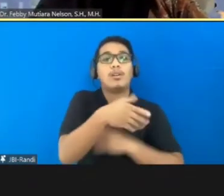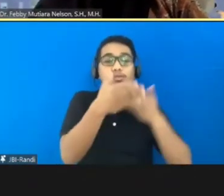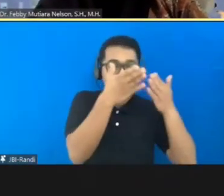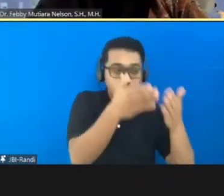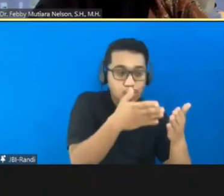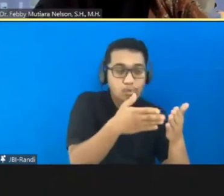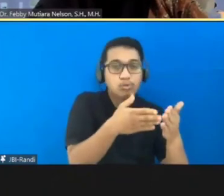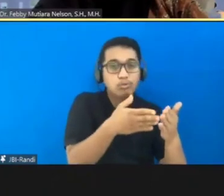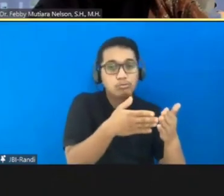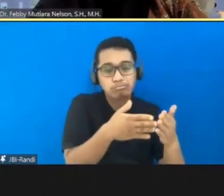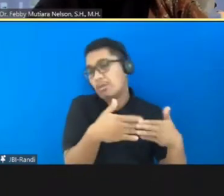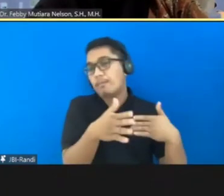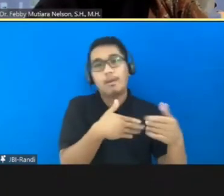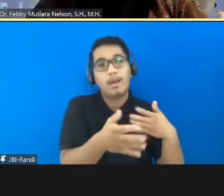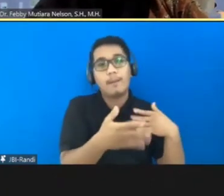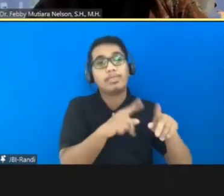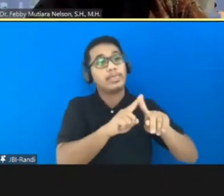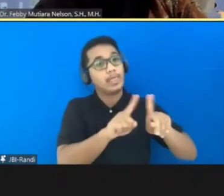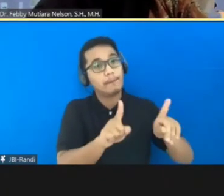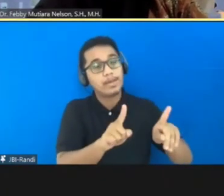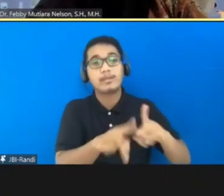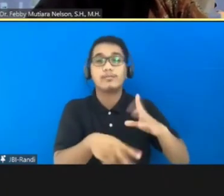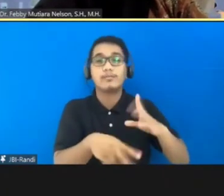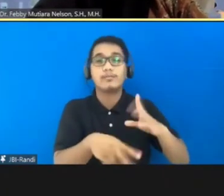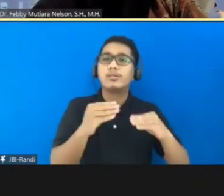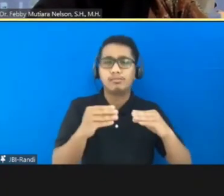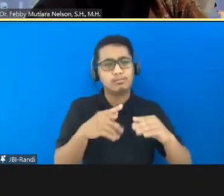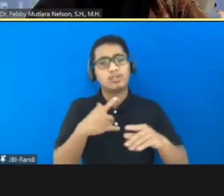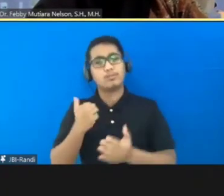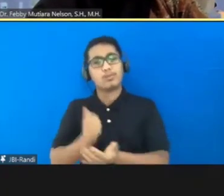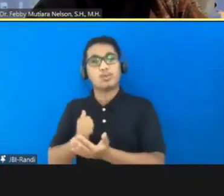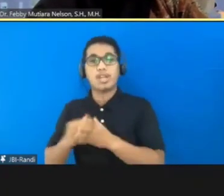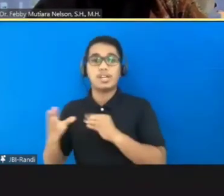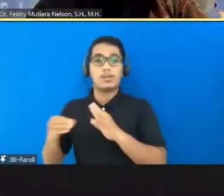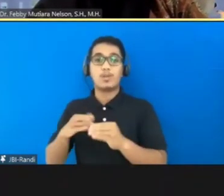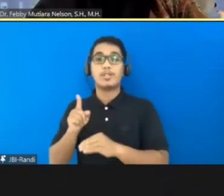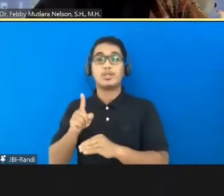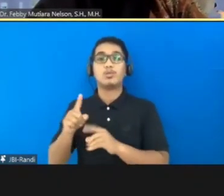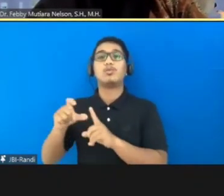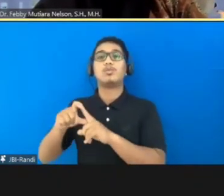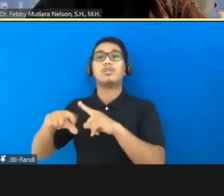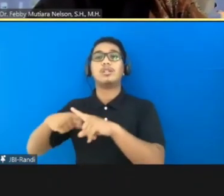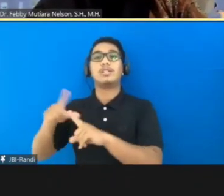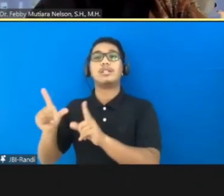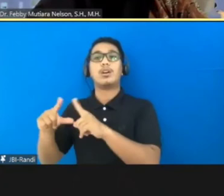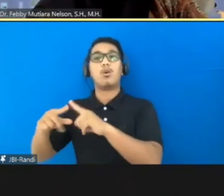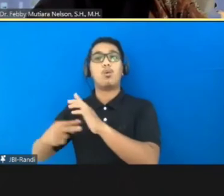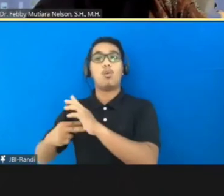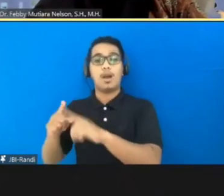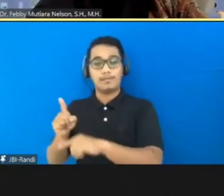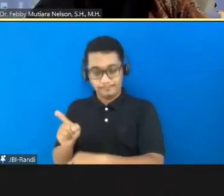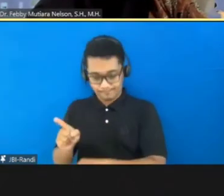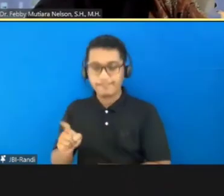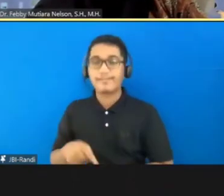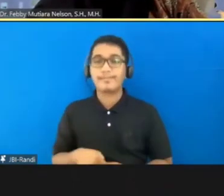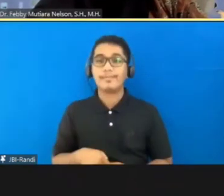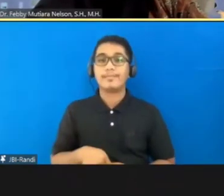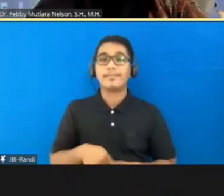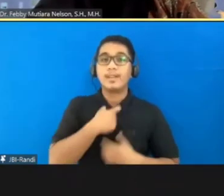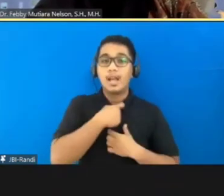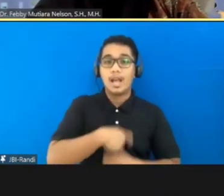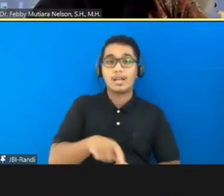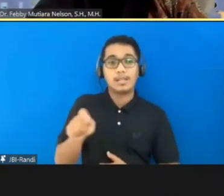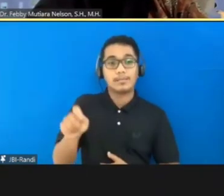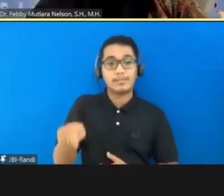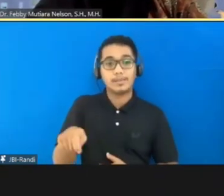Tapi kan sebenarnya yang di negosiasikan itu juga dakwaan gitu kan. Nah kemudian hakim juga harus memastikan pengakuan yang di kolok oleh terdakwa